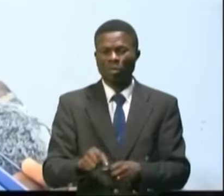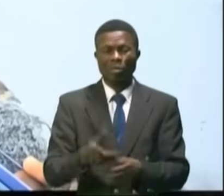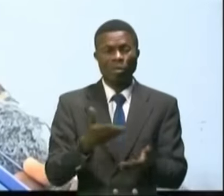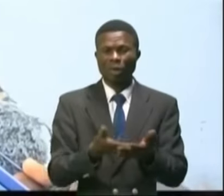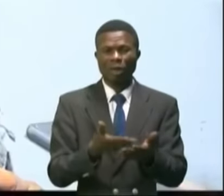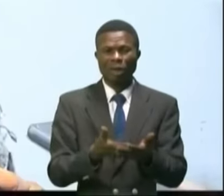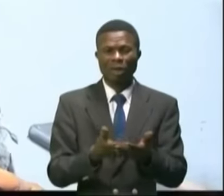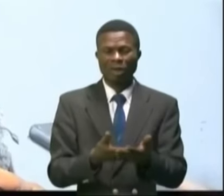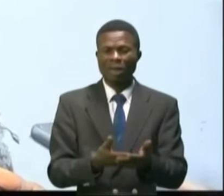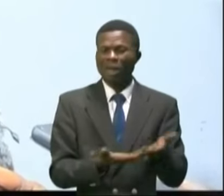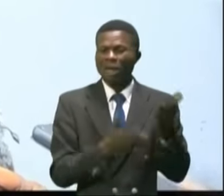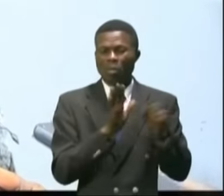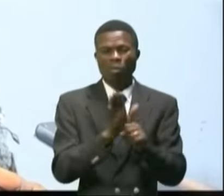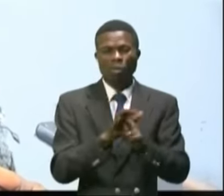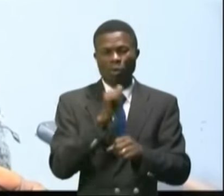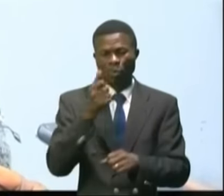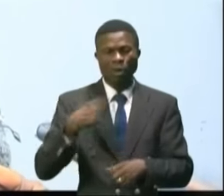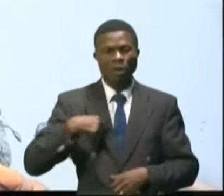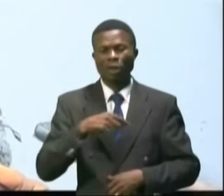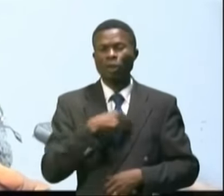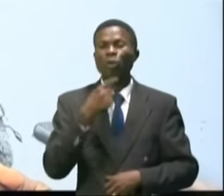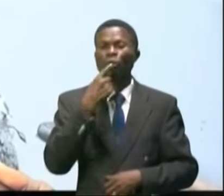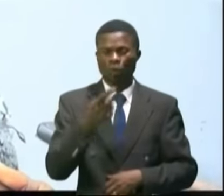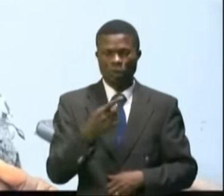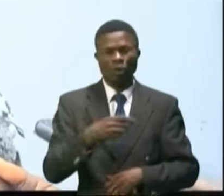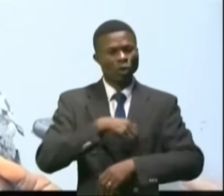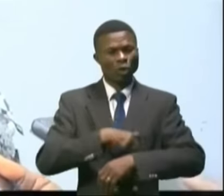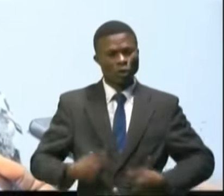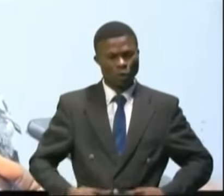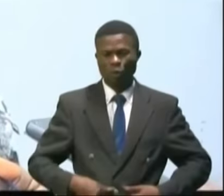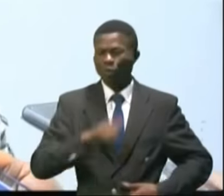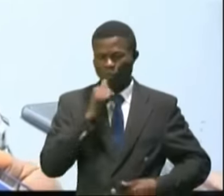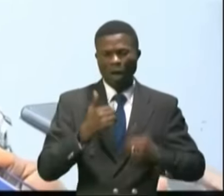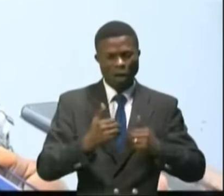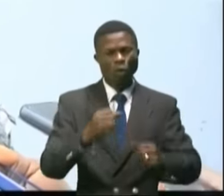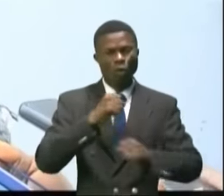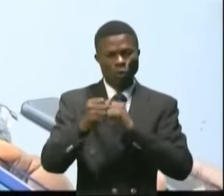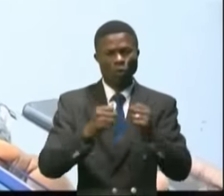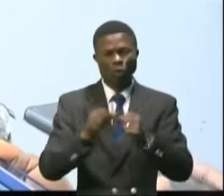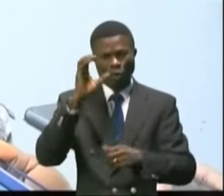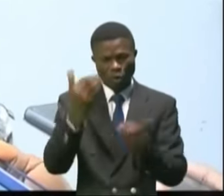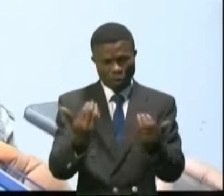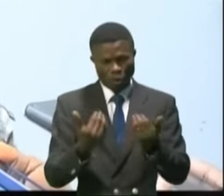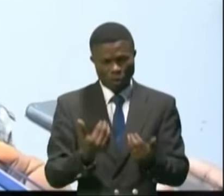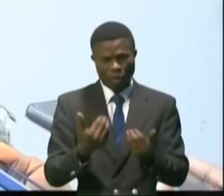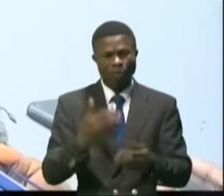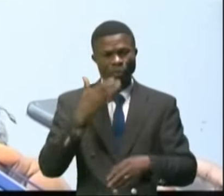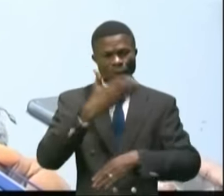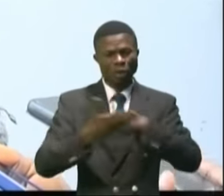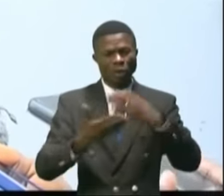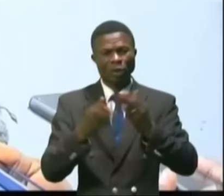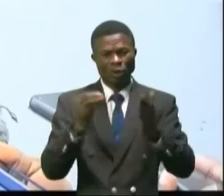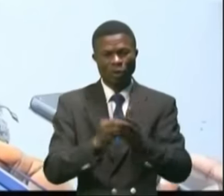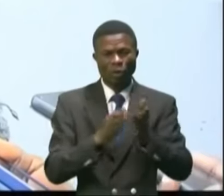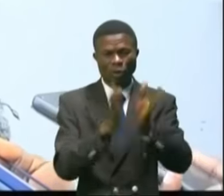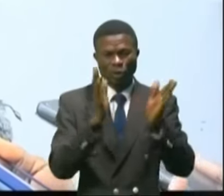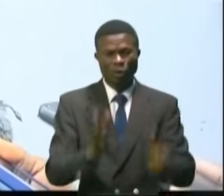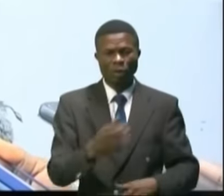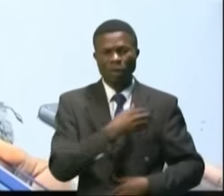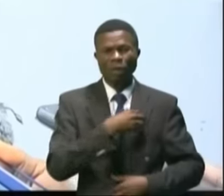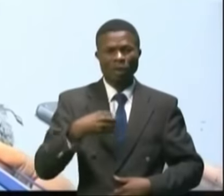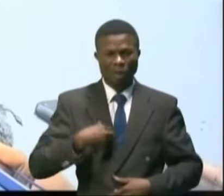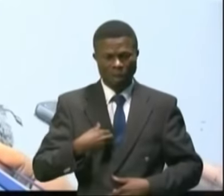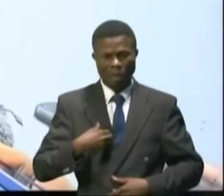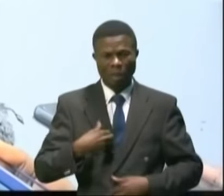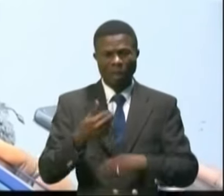fameux. Nous nous disons qu'on ne croise pas le bras. Nous continuons la lutte. Nous voulons reconstruire le leadership féminin